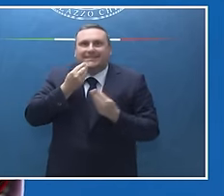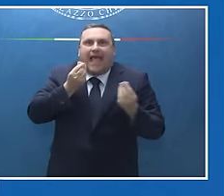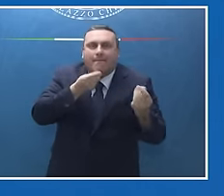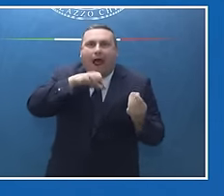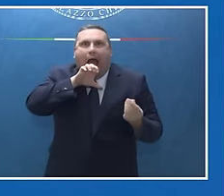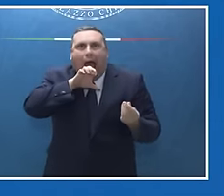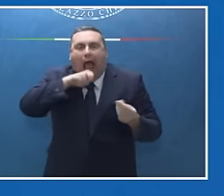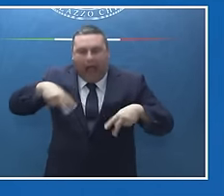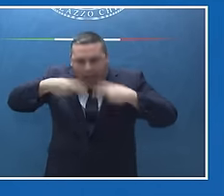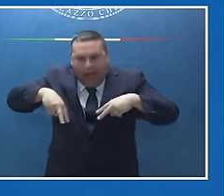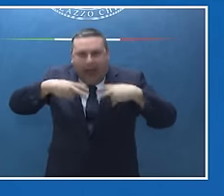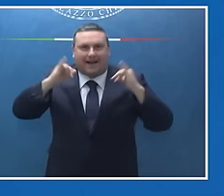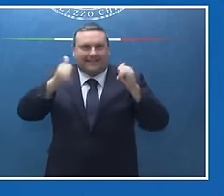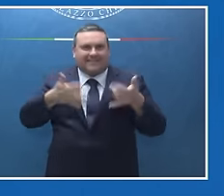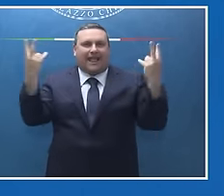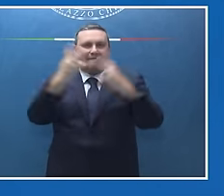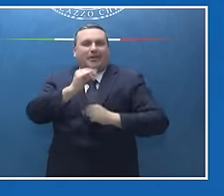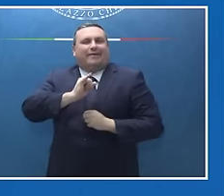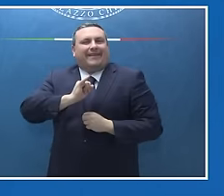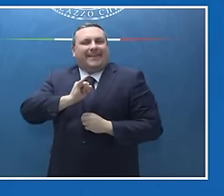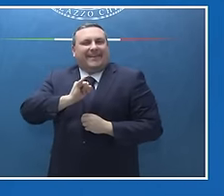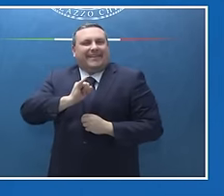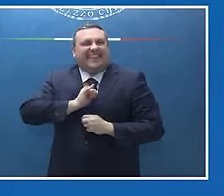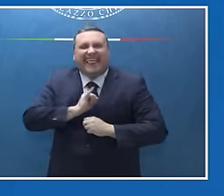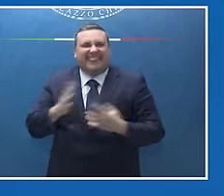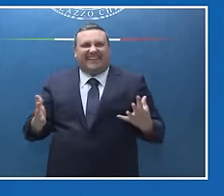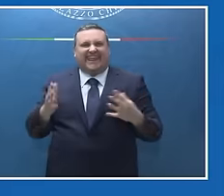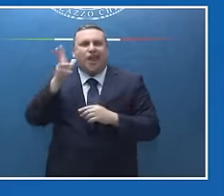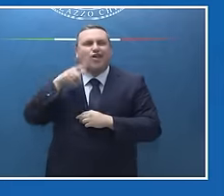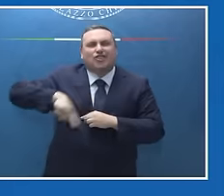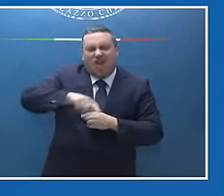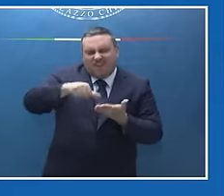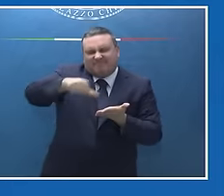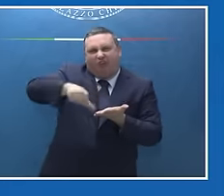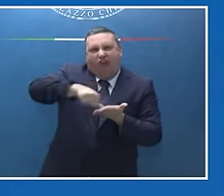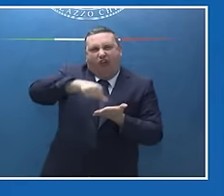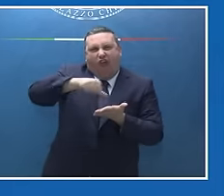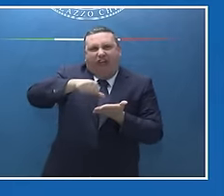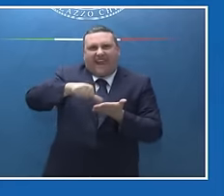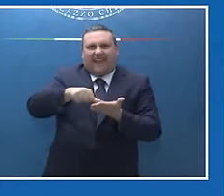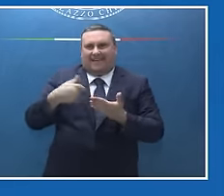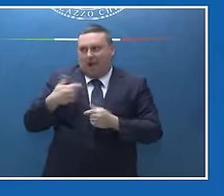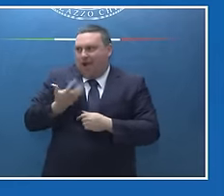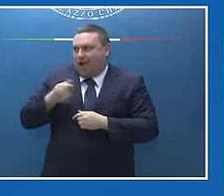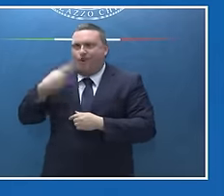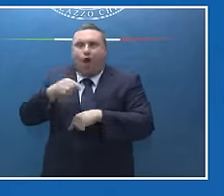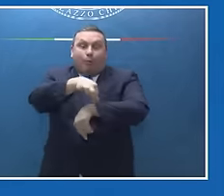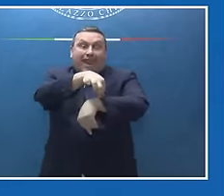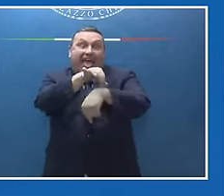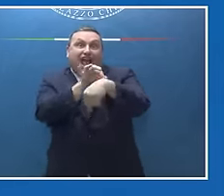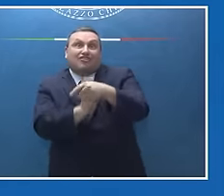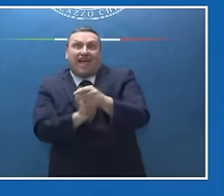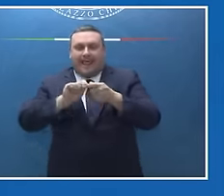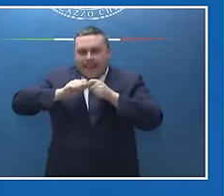per i gusti, per l'identità, no? Le signore che regalavano, io ne ho uno ancora, i braccialetti